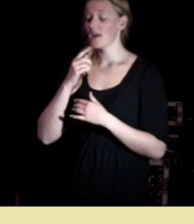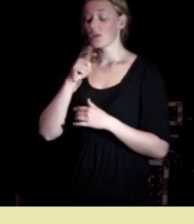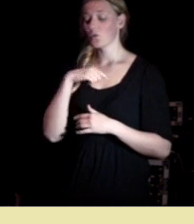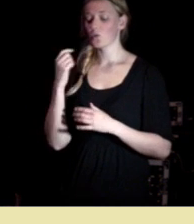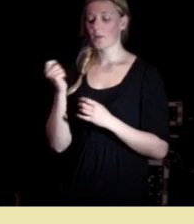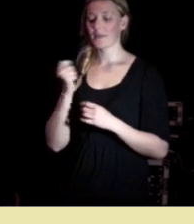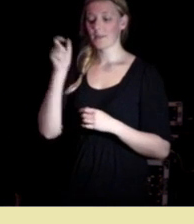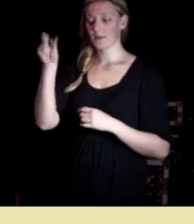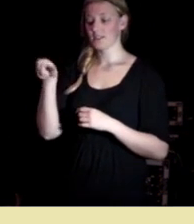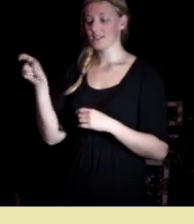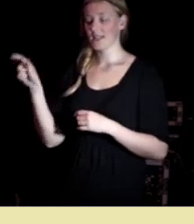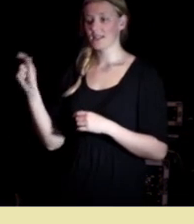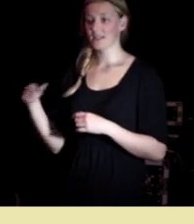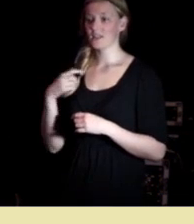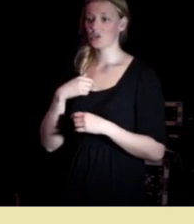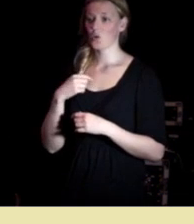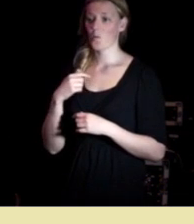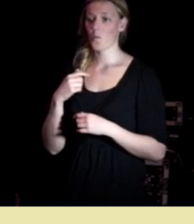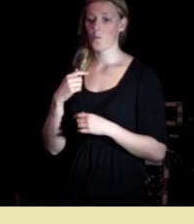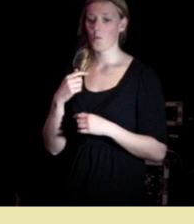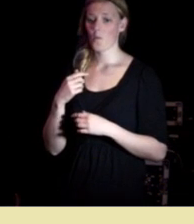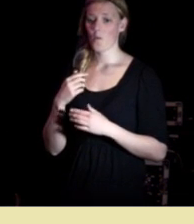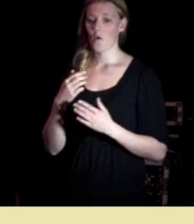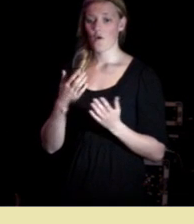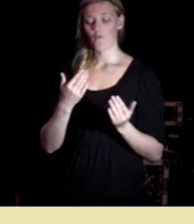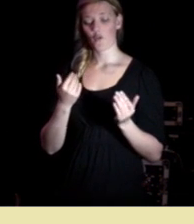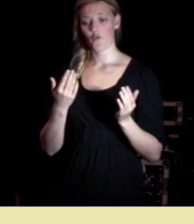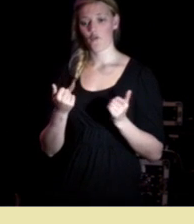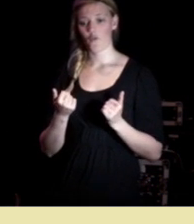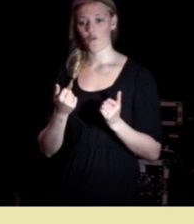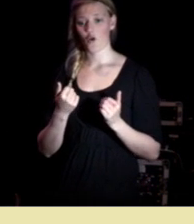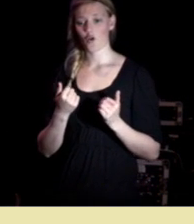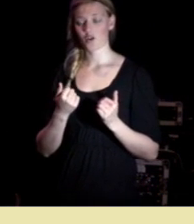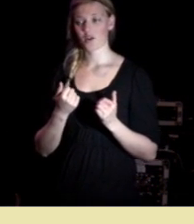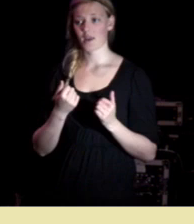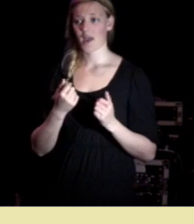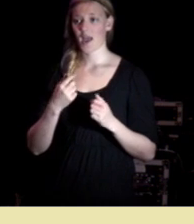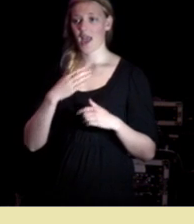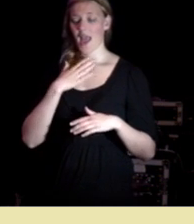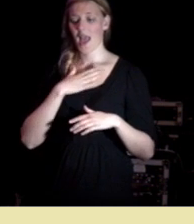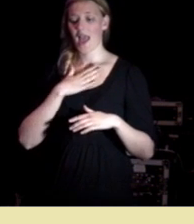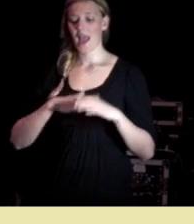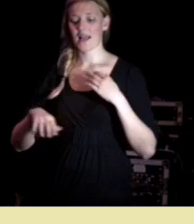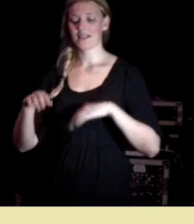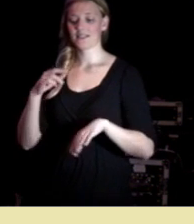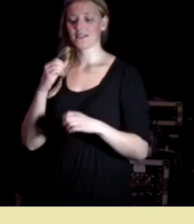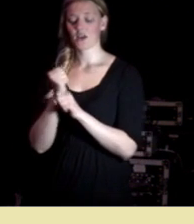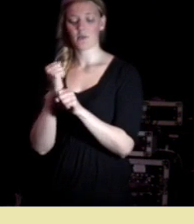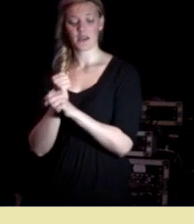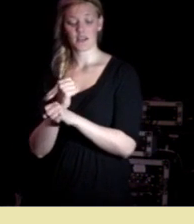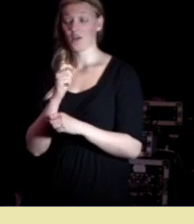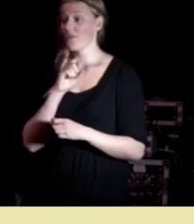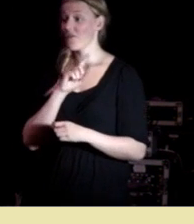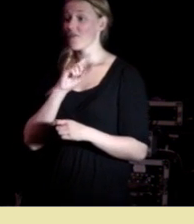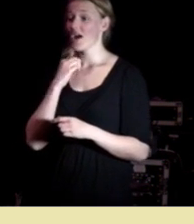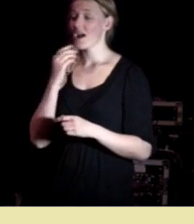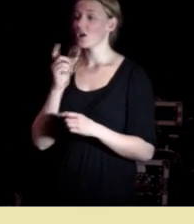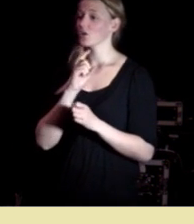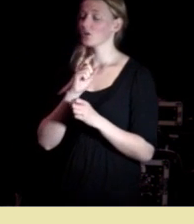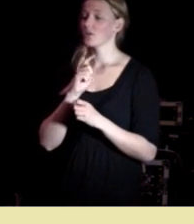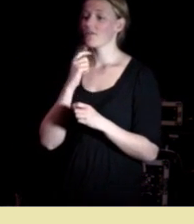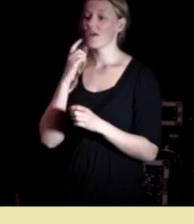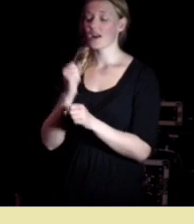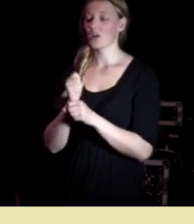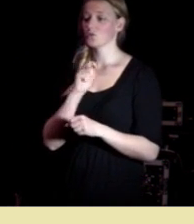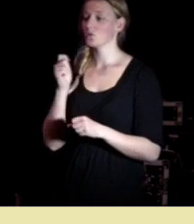som forførte helsearbeidere tre år for hver gang man spurte så sa hun fint så